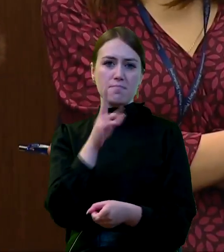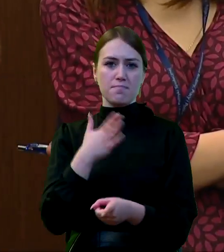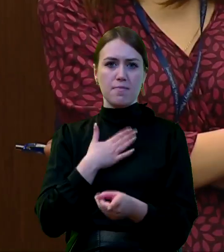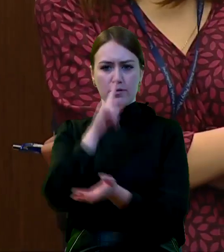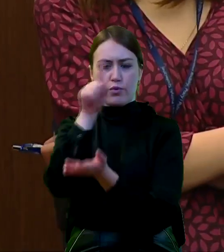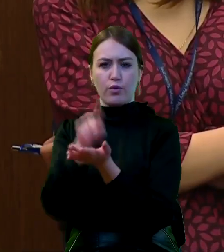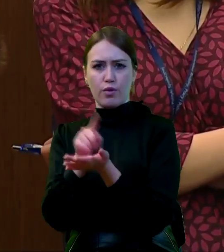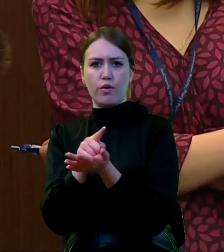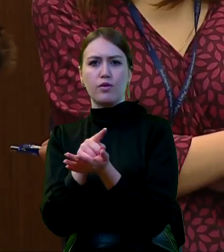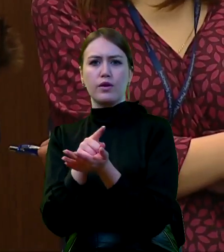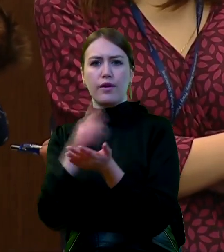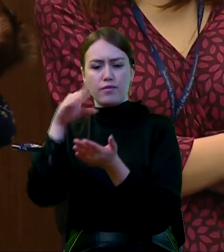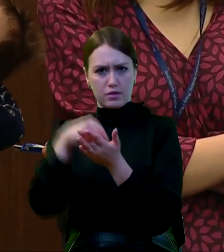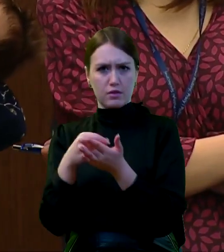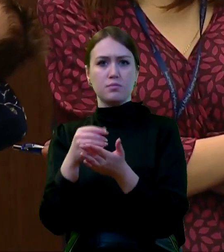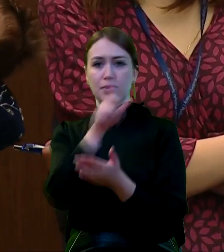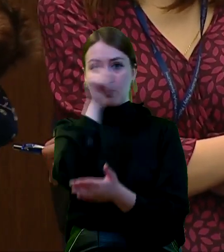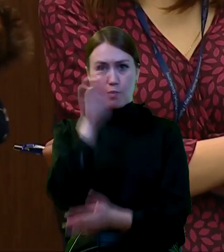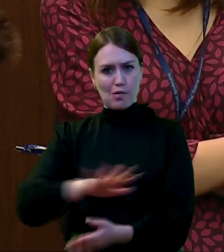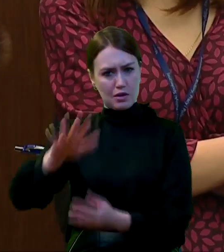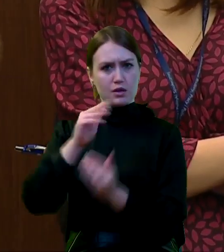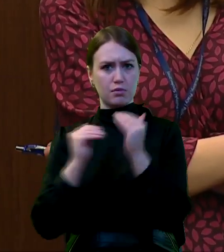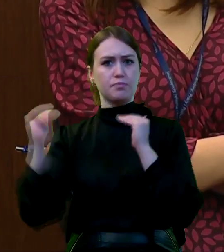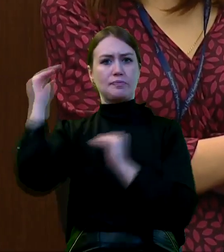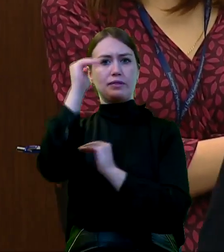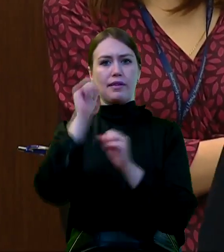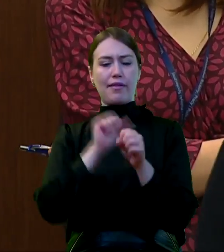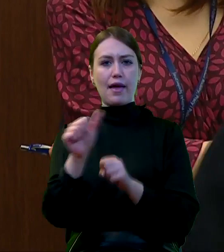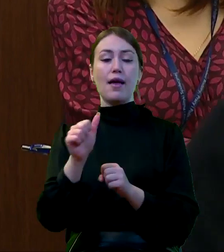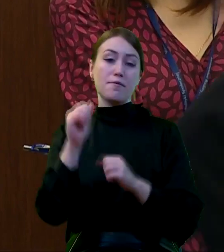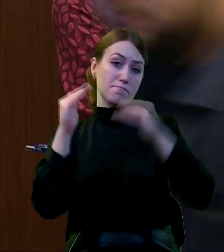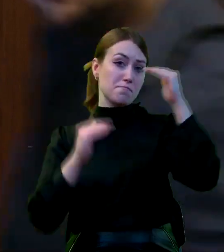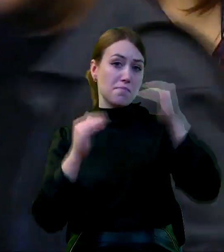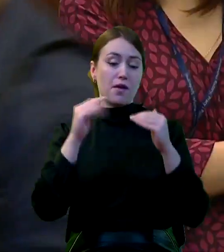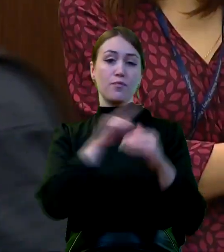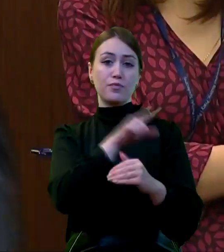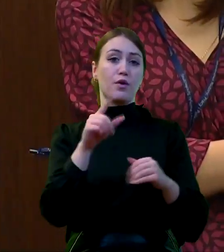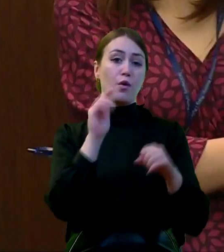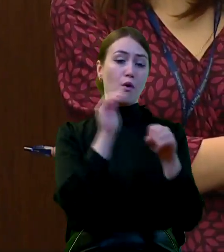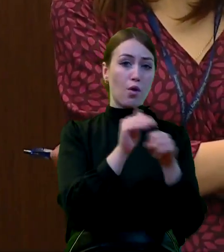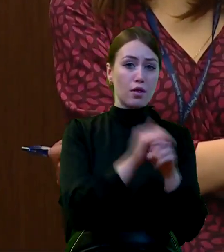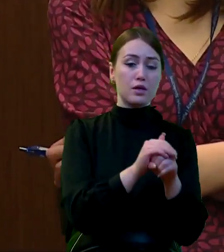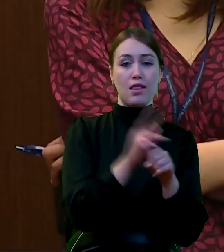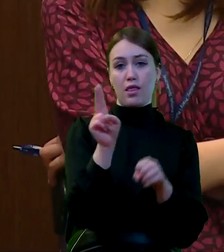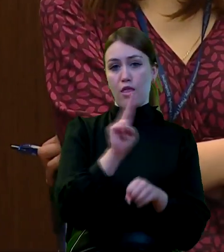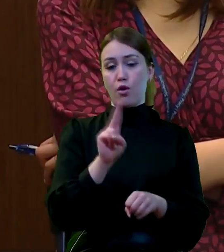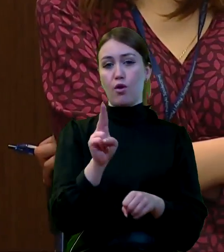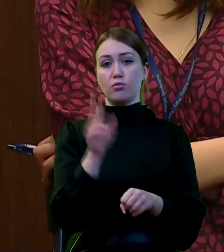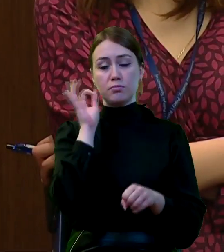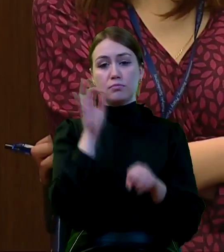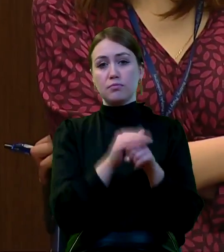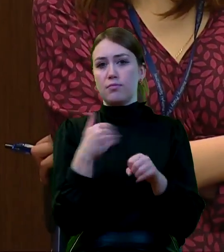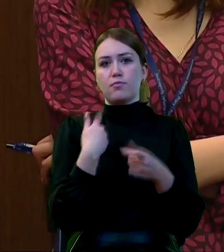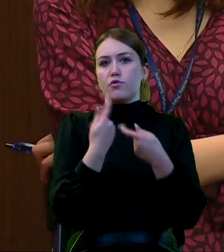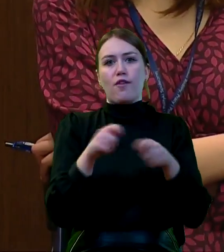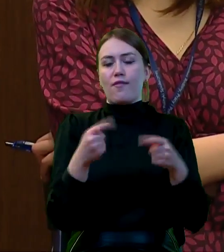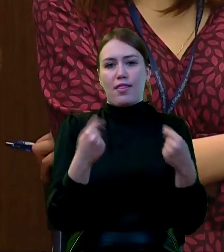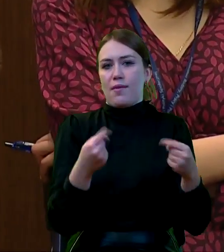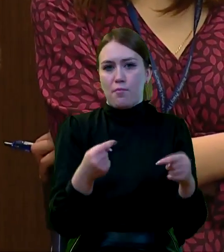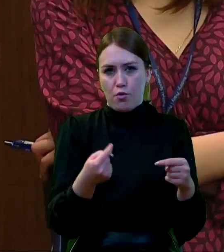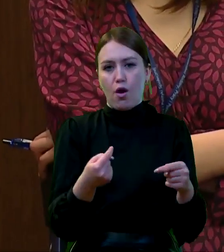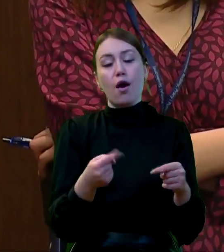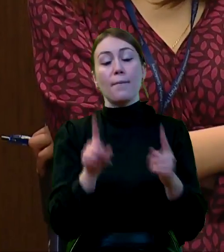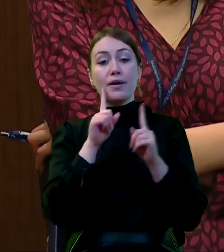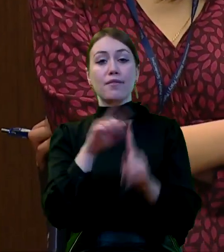szczególnie te społeczne są na wysokim poziomie, tak samo wysokim jak ich koleżanek, które takiej przerwy nie